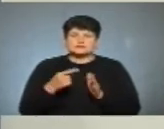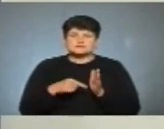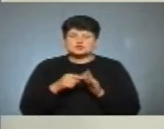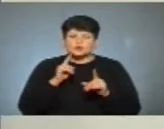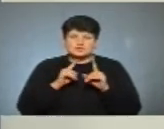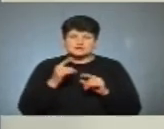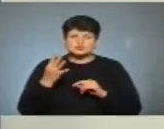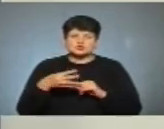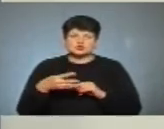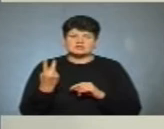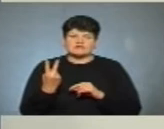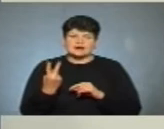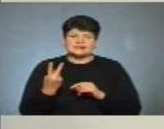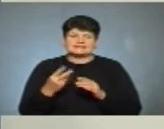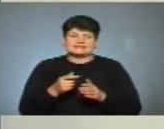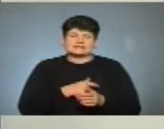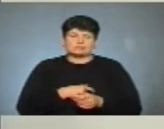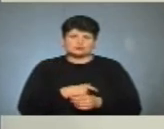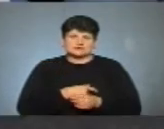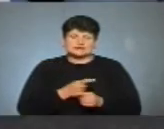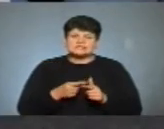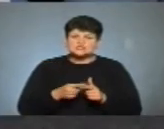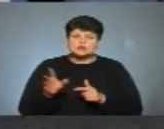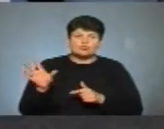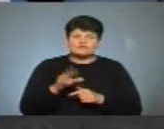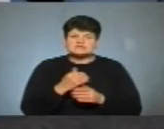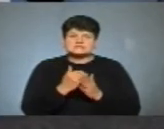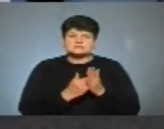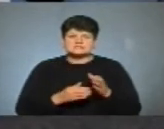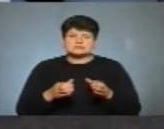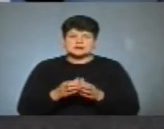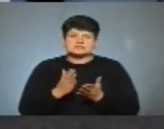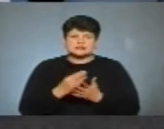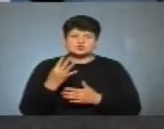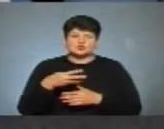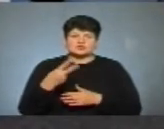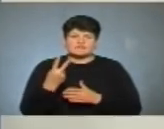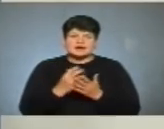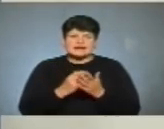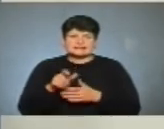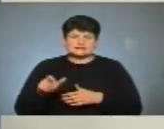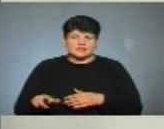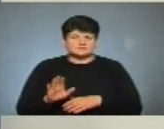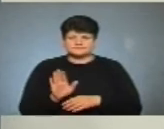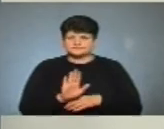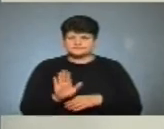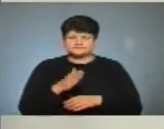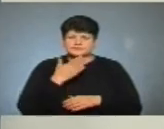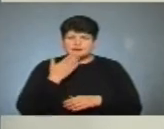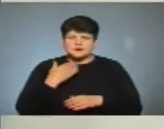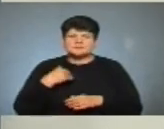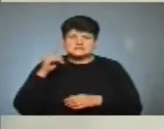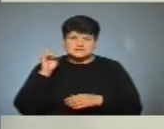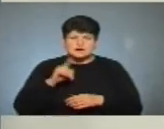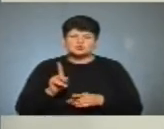депутатський – 42 депутати. А от чи у всіх списках партій є саме 42 кандидати? Ні, немає. Ми знаємо, що дехто